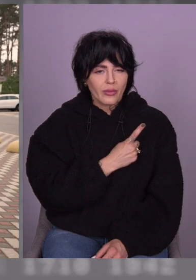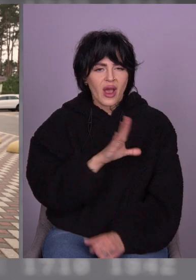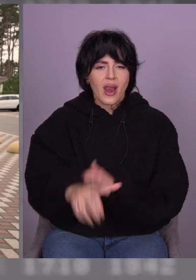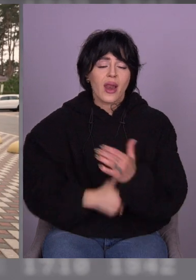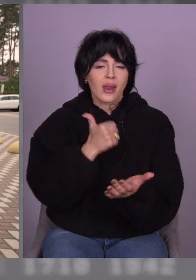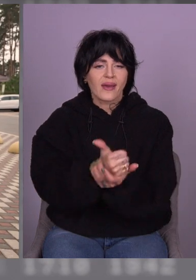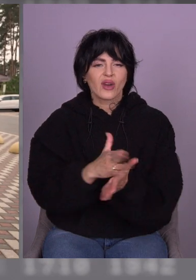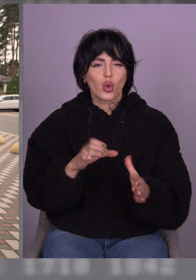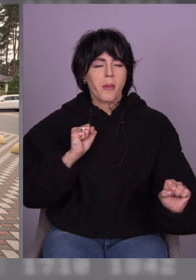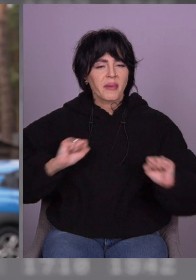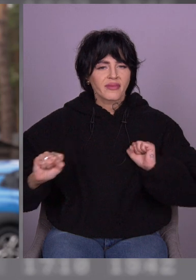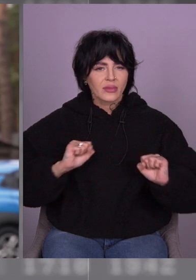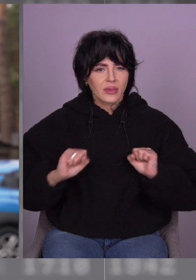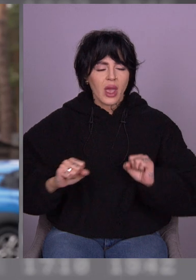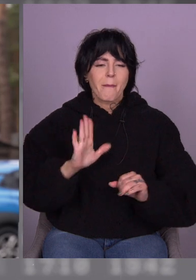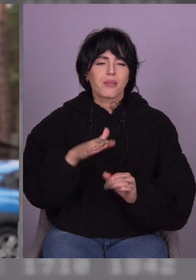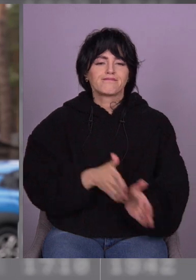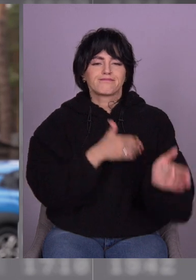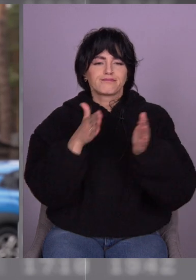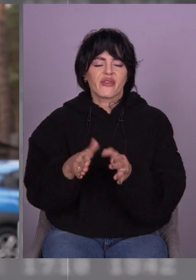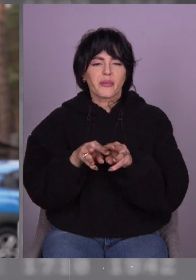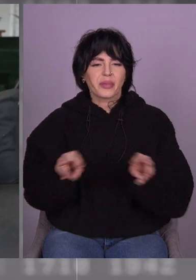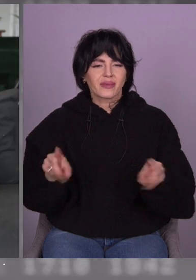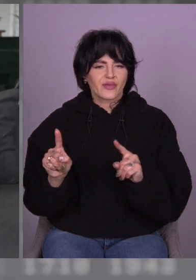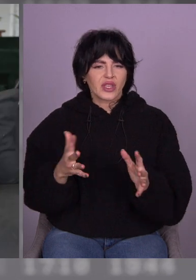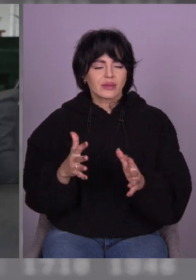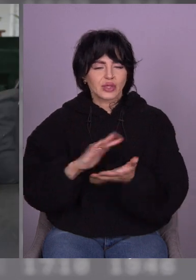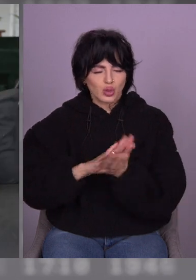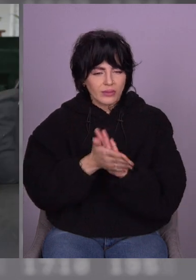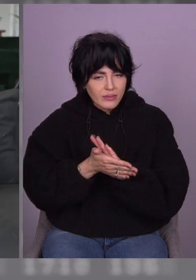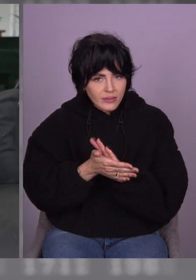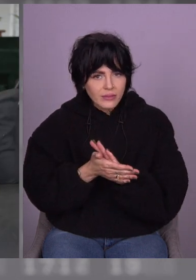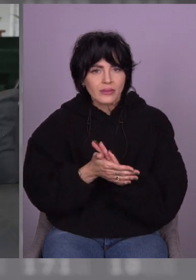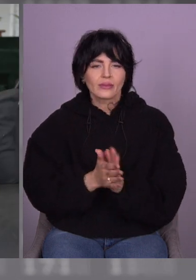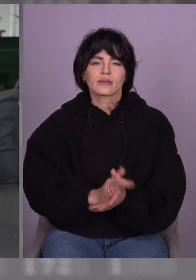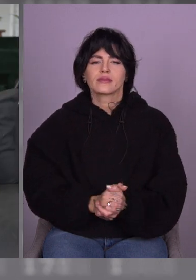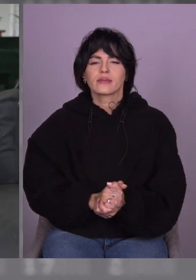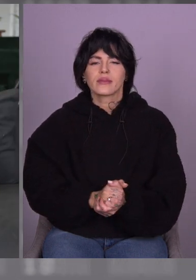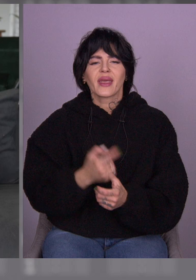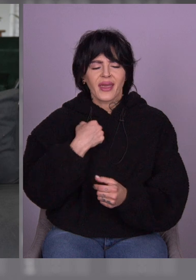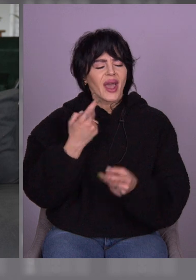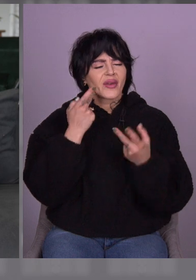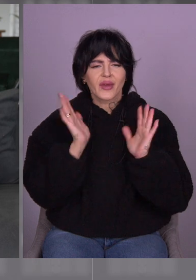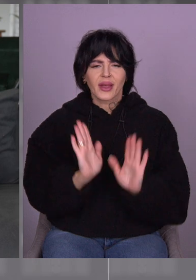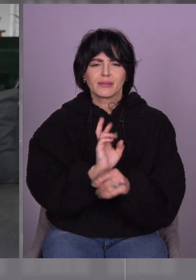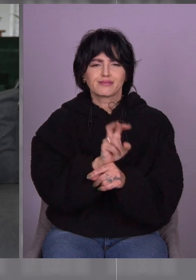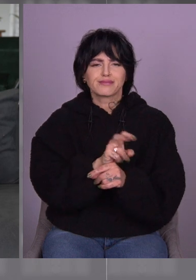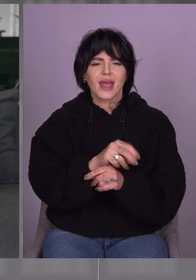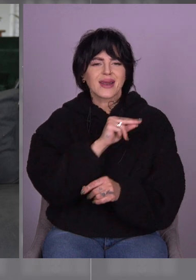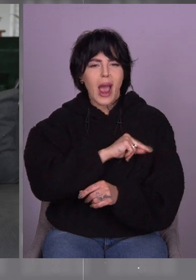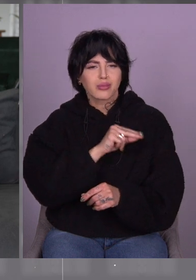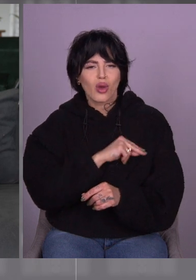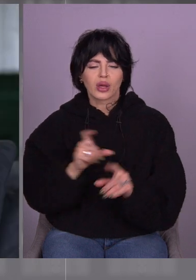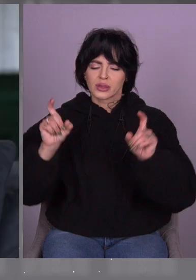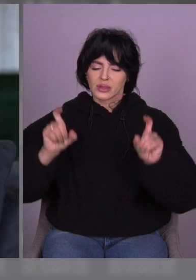управлінні, потім в Міністерстві надзвичайних ситуацій. Я ходила часто до тата на роботу в головне управління, сідала за